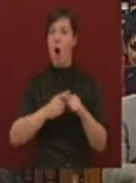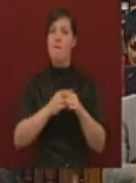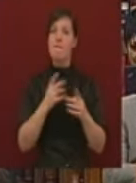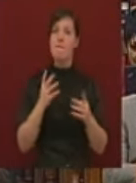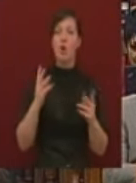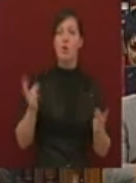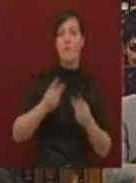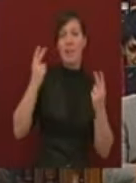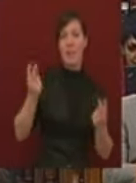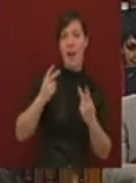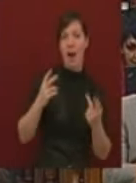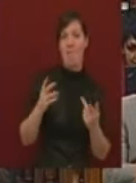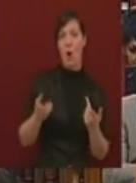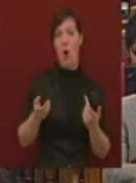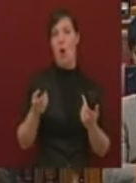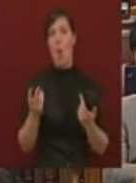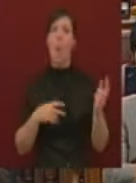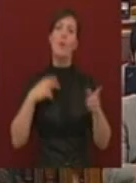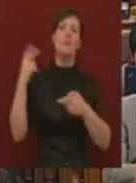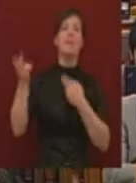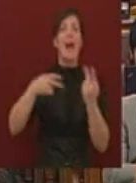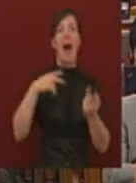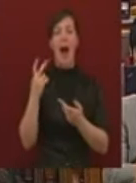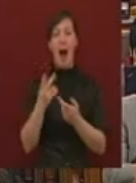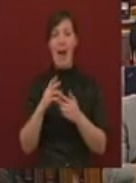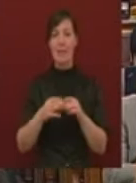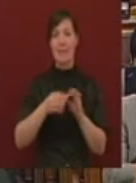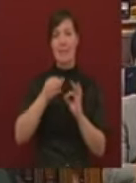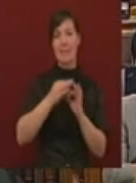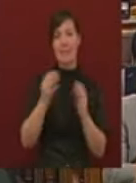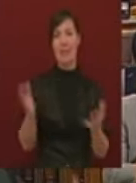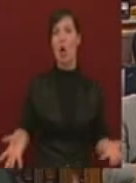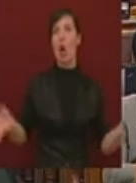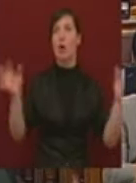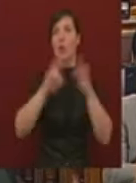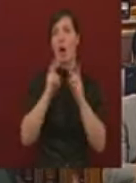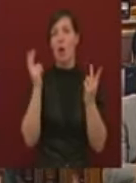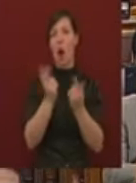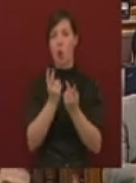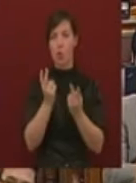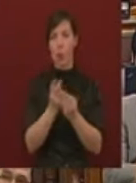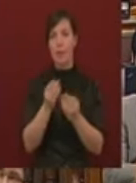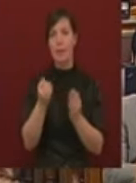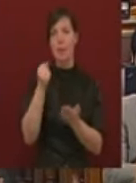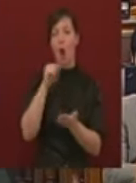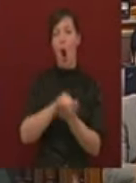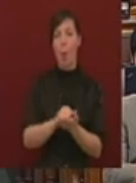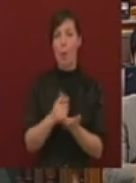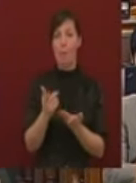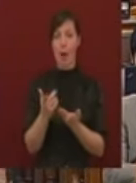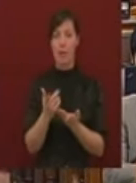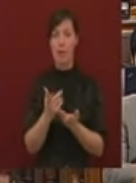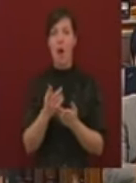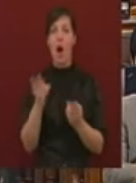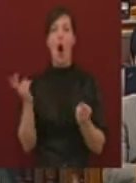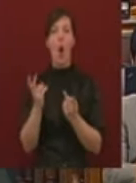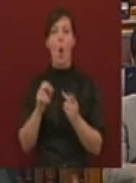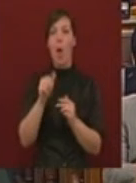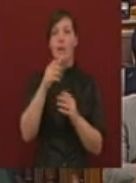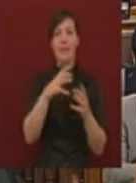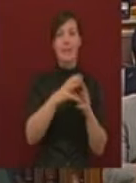szénakazalra emlékeztet a jogrendszer, ahol zárószavazás előtti módosítókkal bombázák szét az egyes